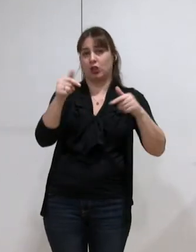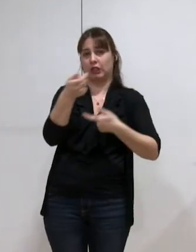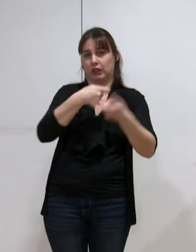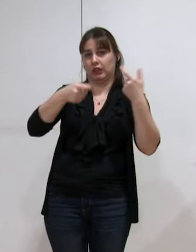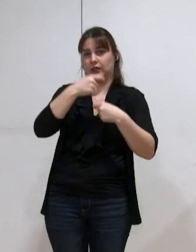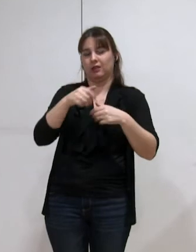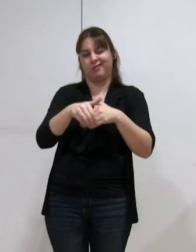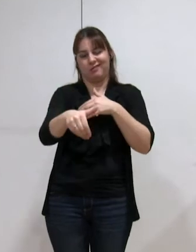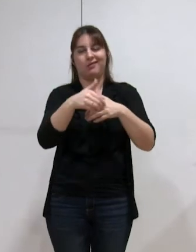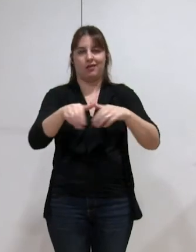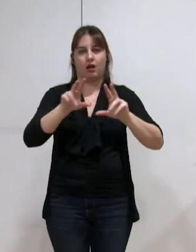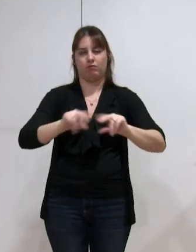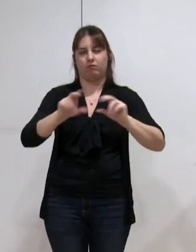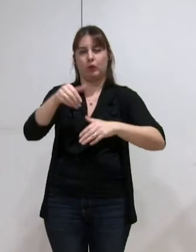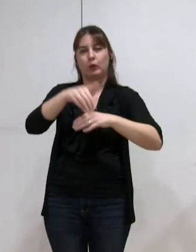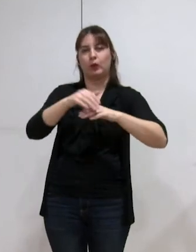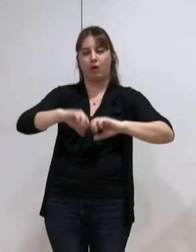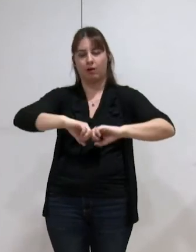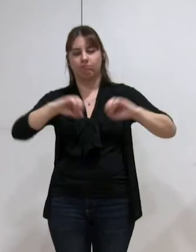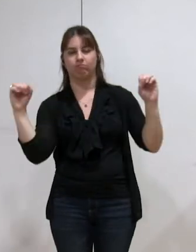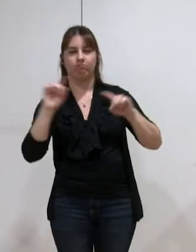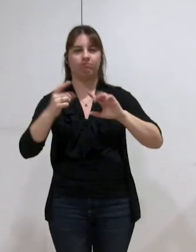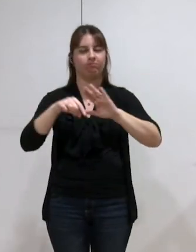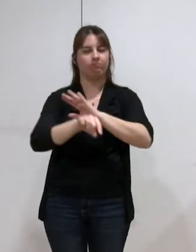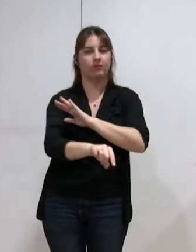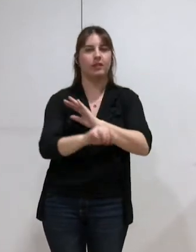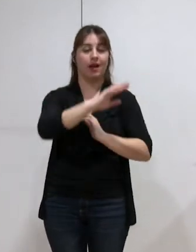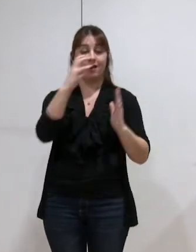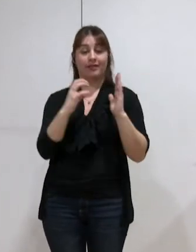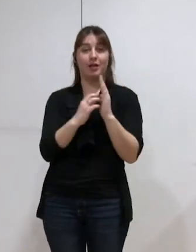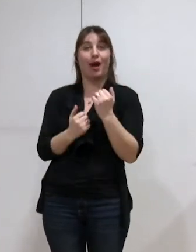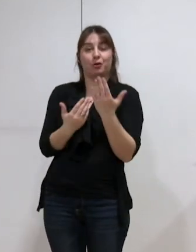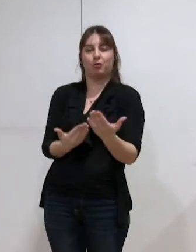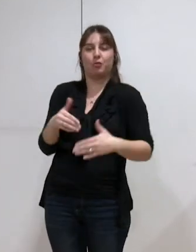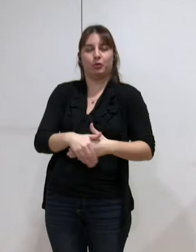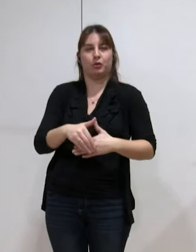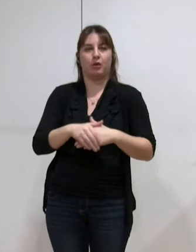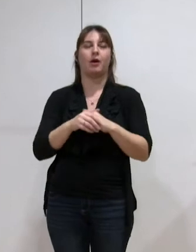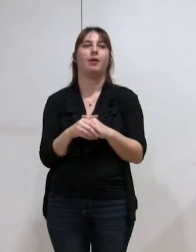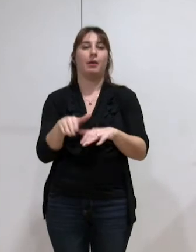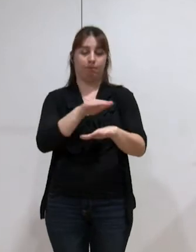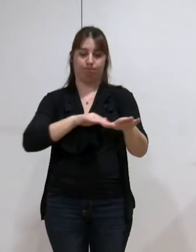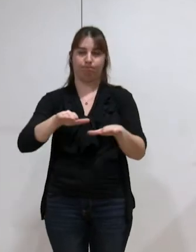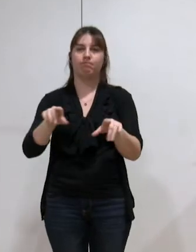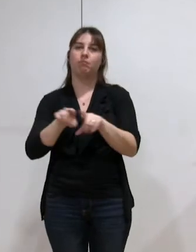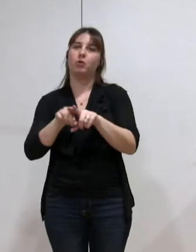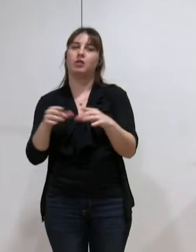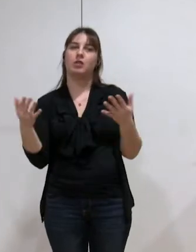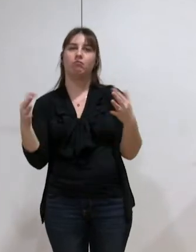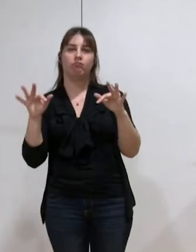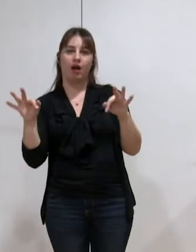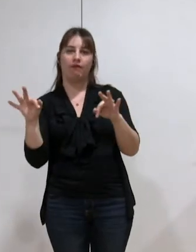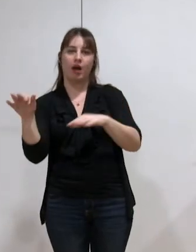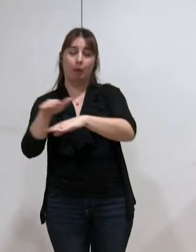la délibération qui va arriver. Et également, d'un point de vue